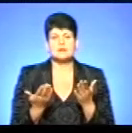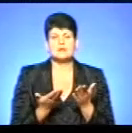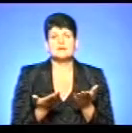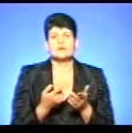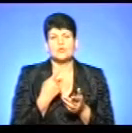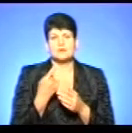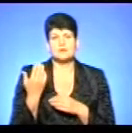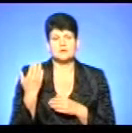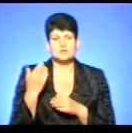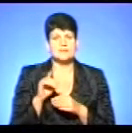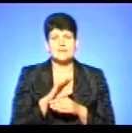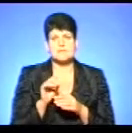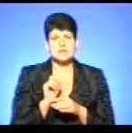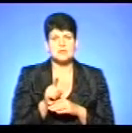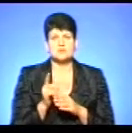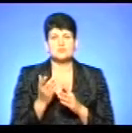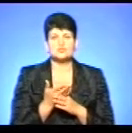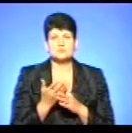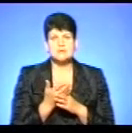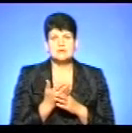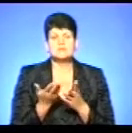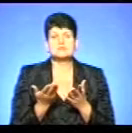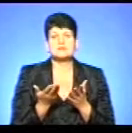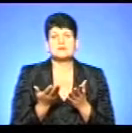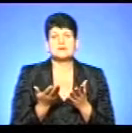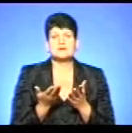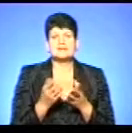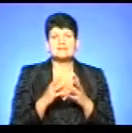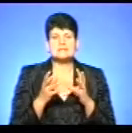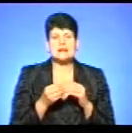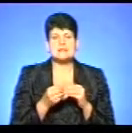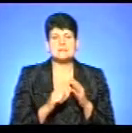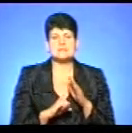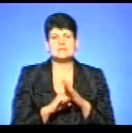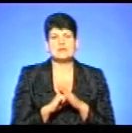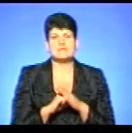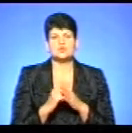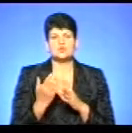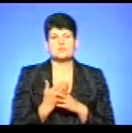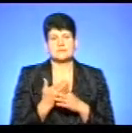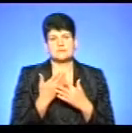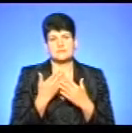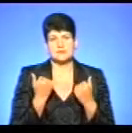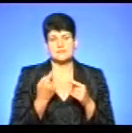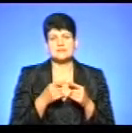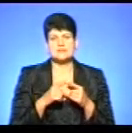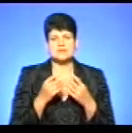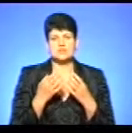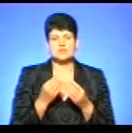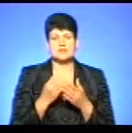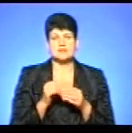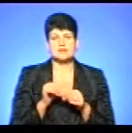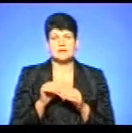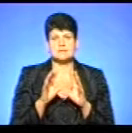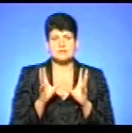щодо непризначення субсидій, або на яких на загальних підставах субсидія не призначається. Це ще є, покрім загальної